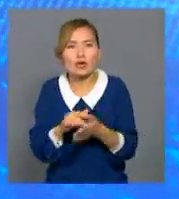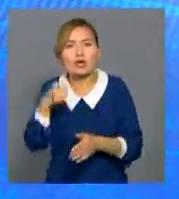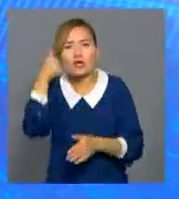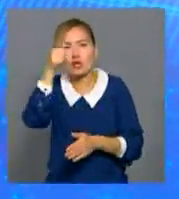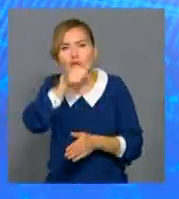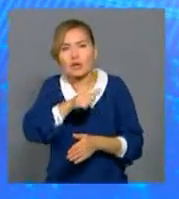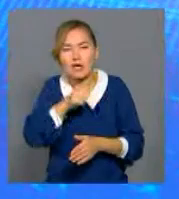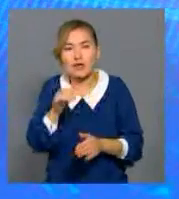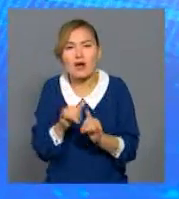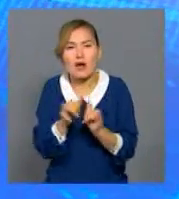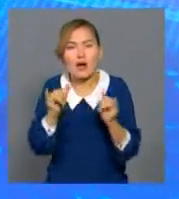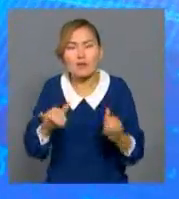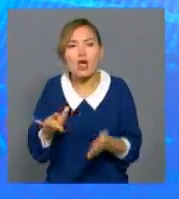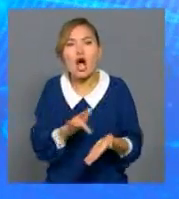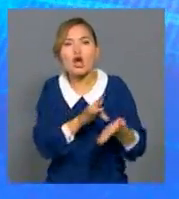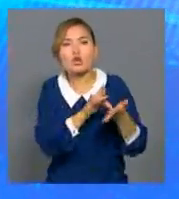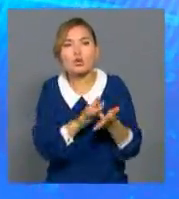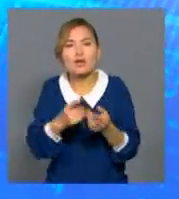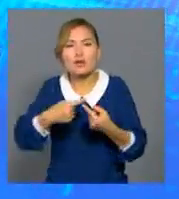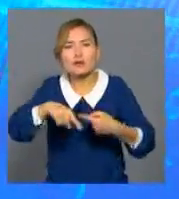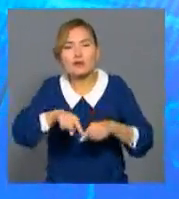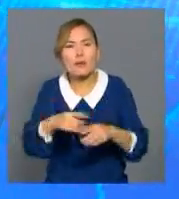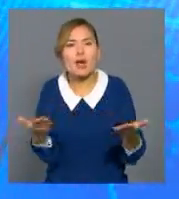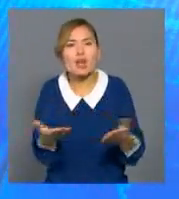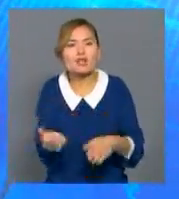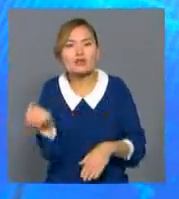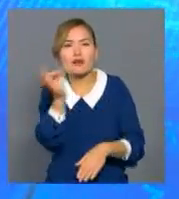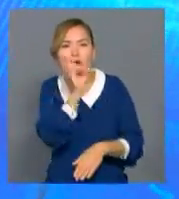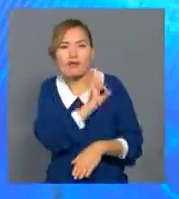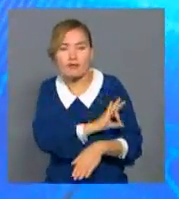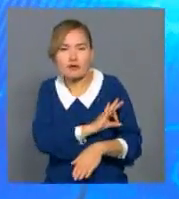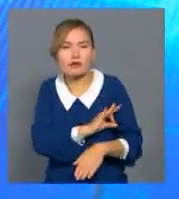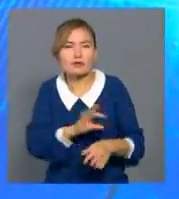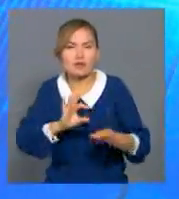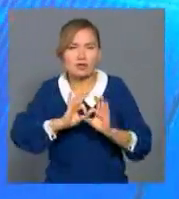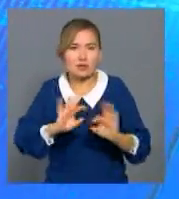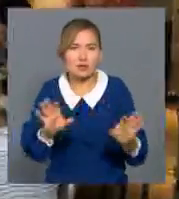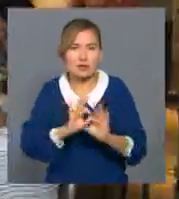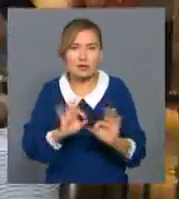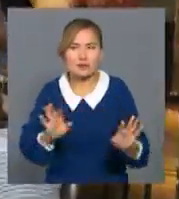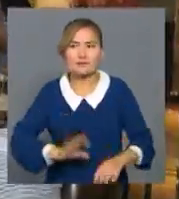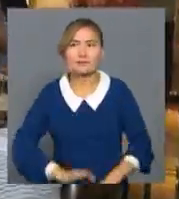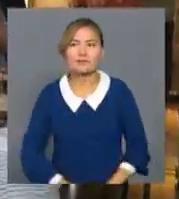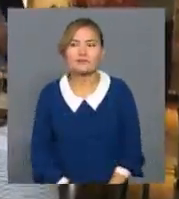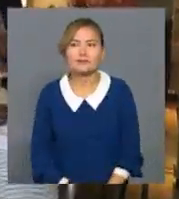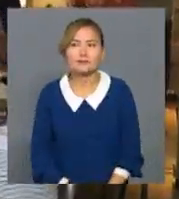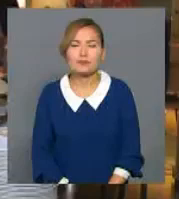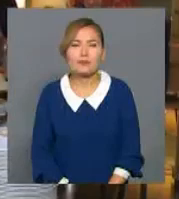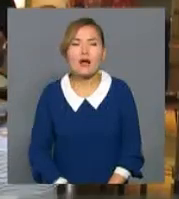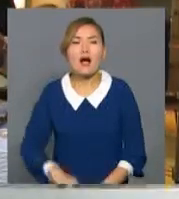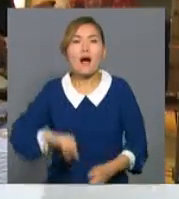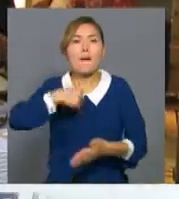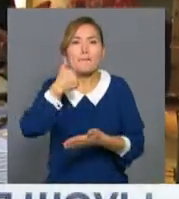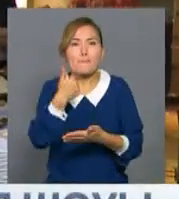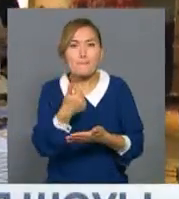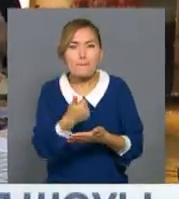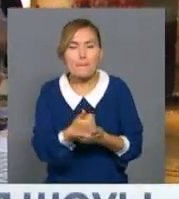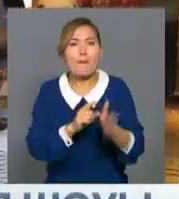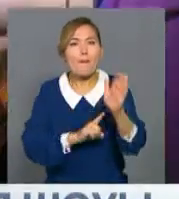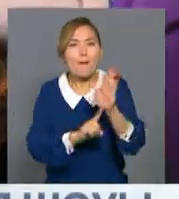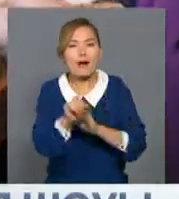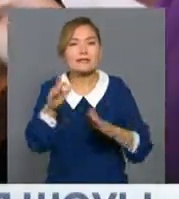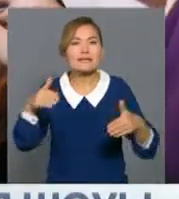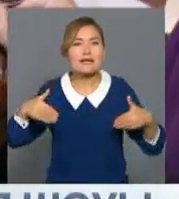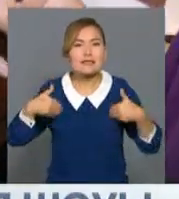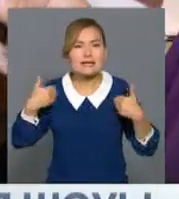отандық туристик агенттіктер үшін қаншалықты тиімді болды. Тілшімі сарқатсын. Басты сәлемі қарының тоқпадейдің